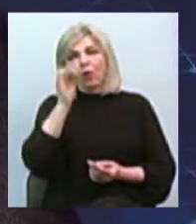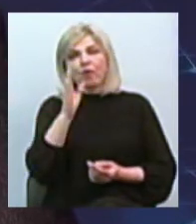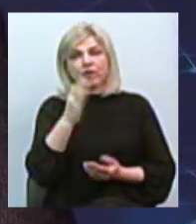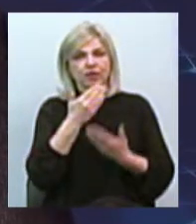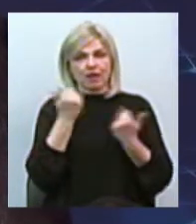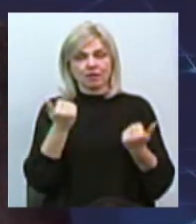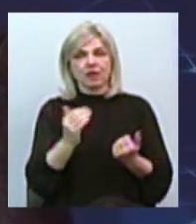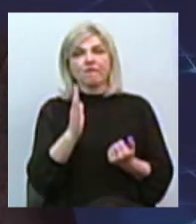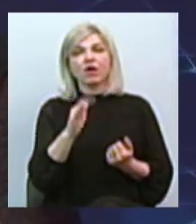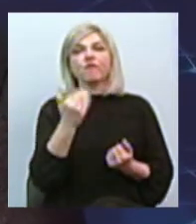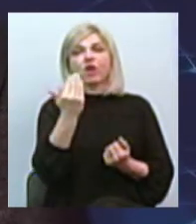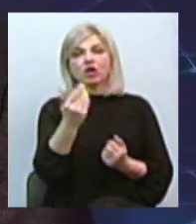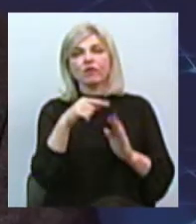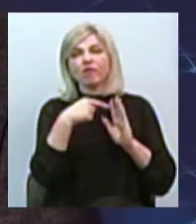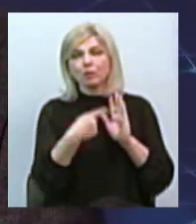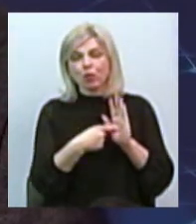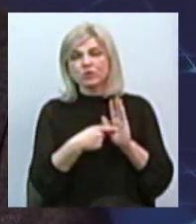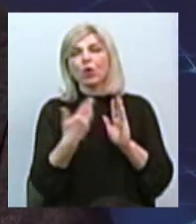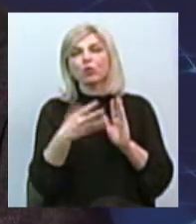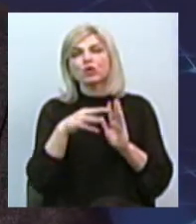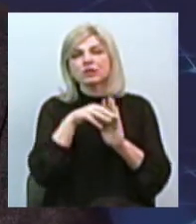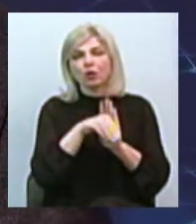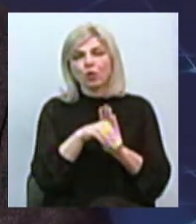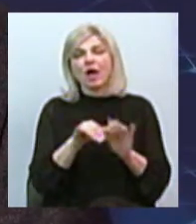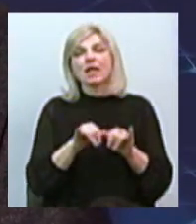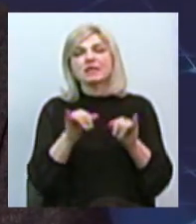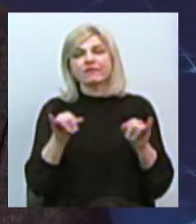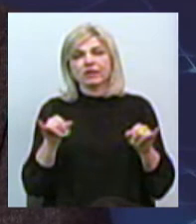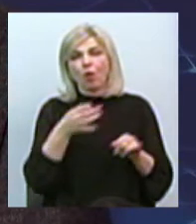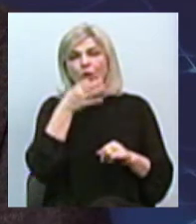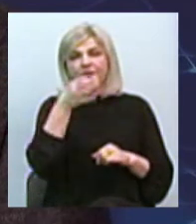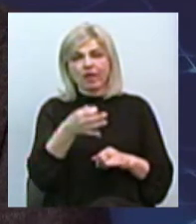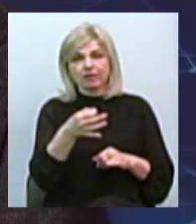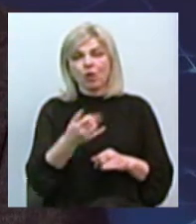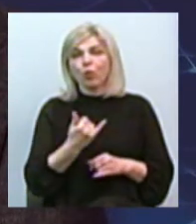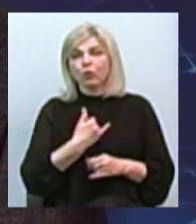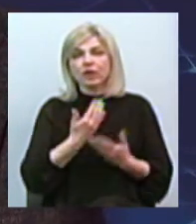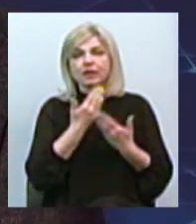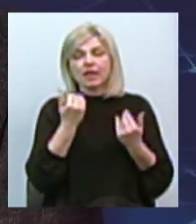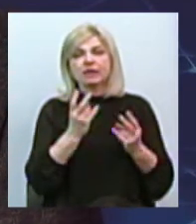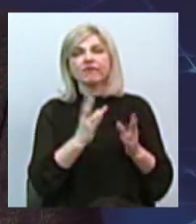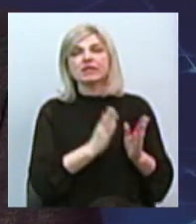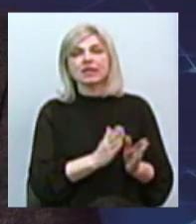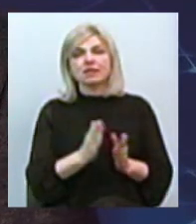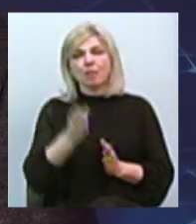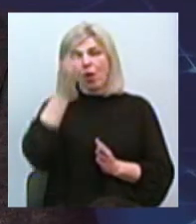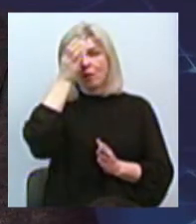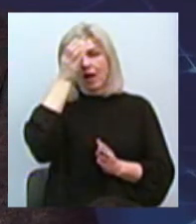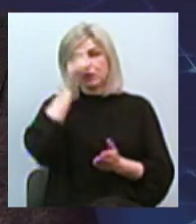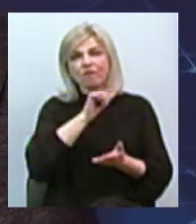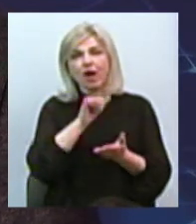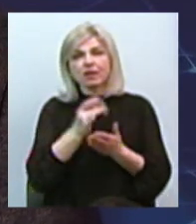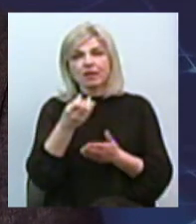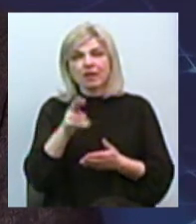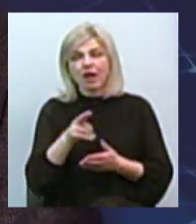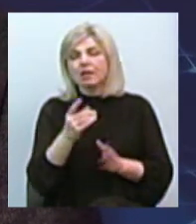вашем вопросі вже заложено, як би, розвитие ответа. У нас нет системи образування, не заложено